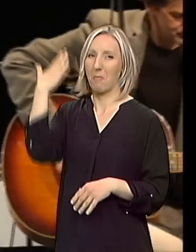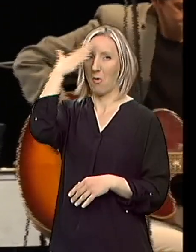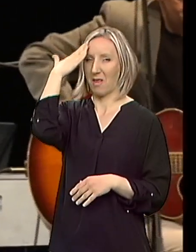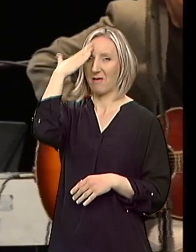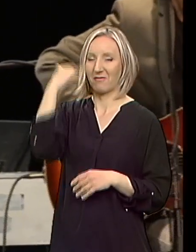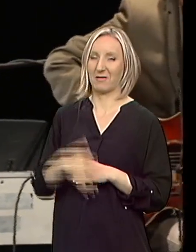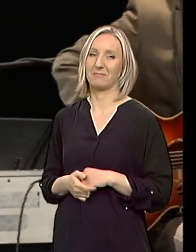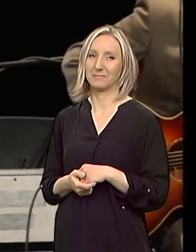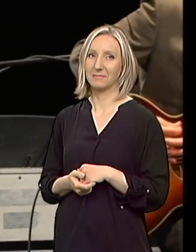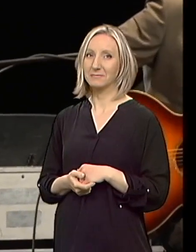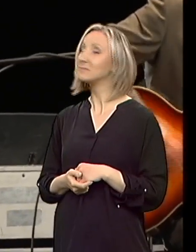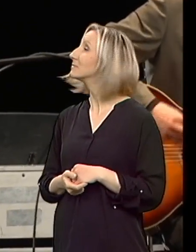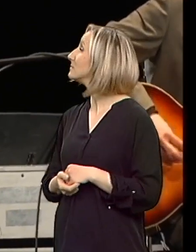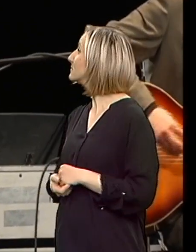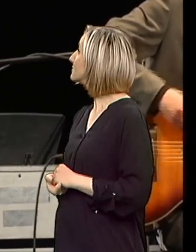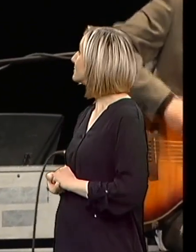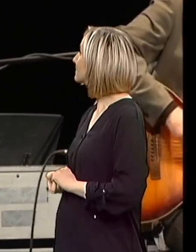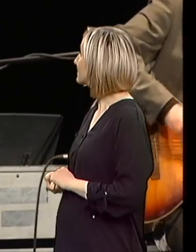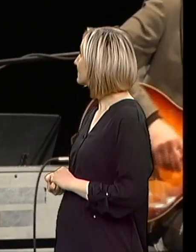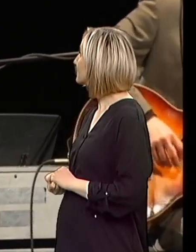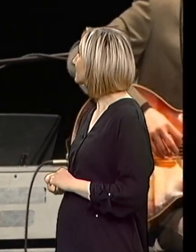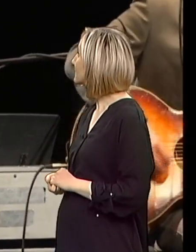Ne brinem i ponadam.